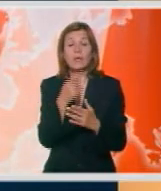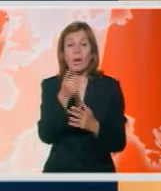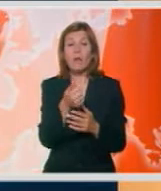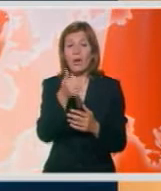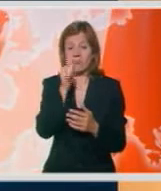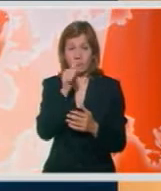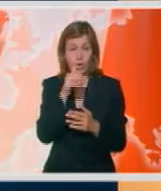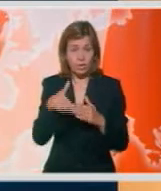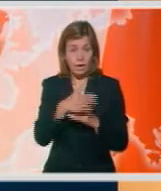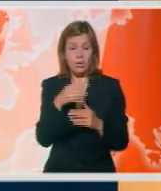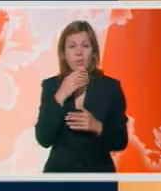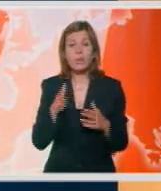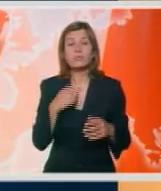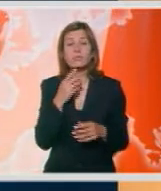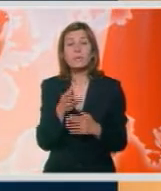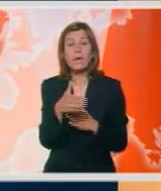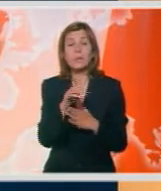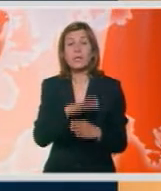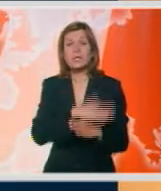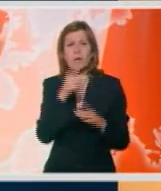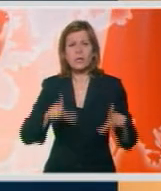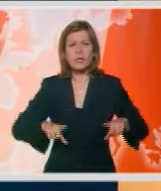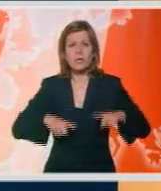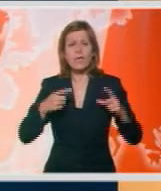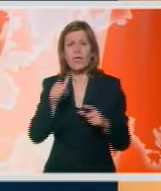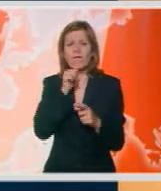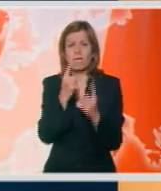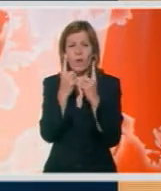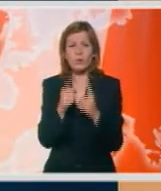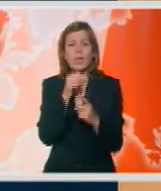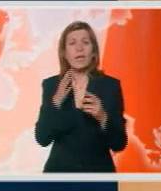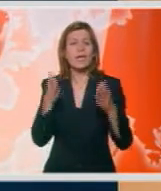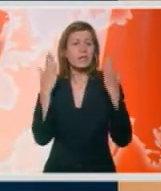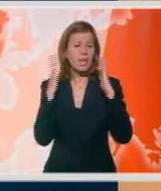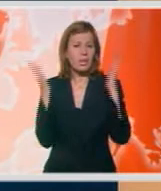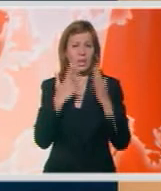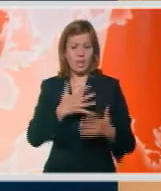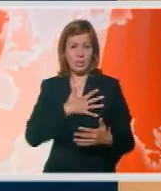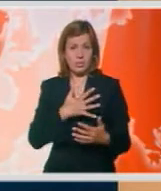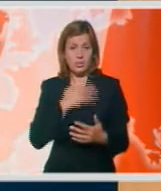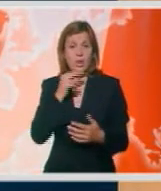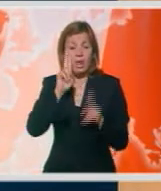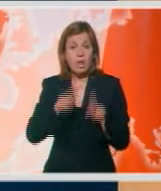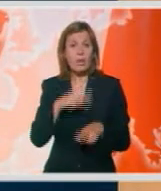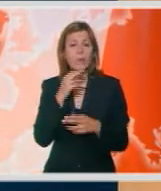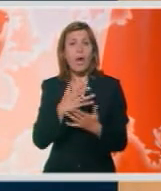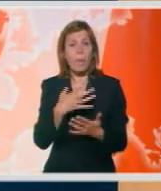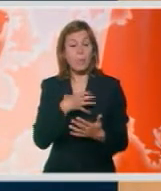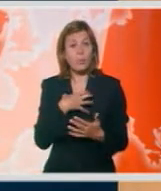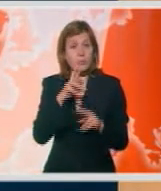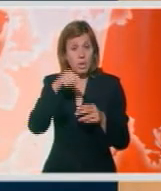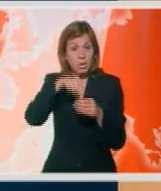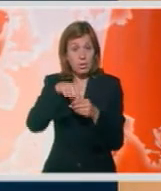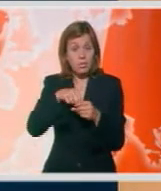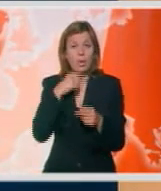vodozemce, čovečija ribica čitav život provodi u vodi i diše na škrge, premda ima zakržljala pluća